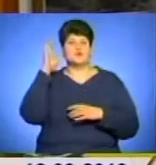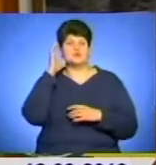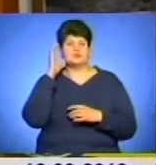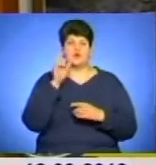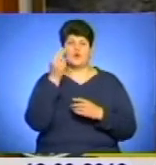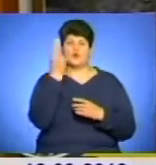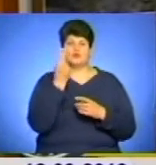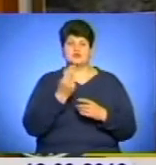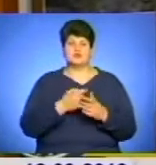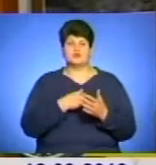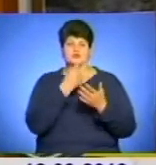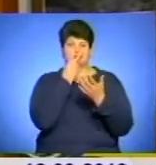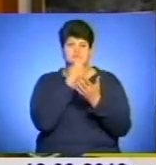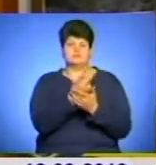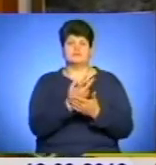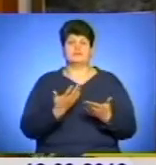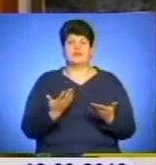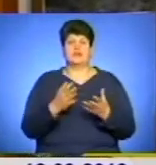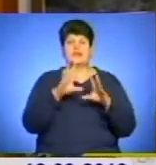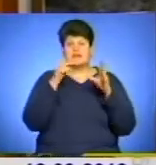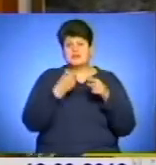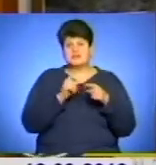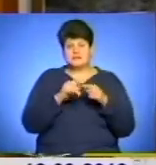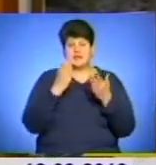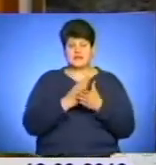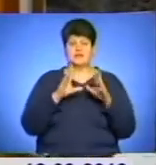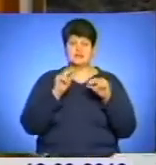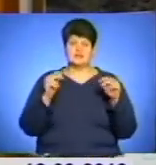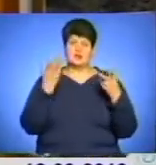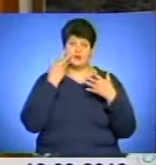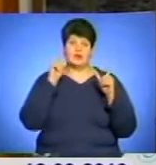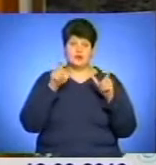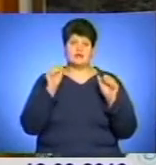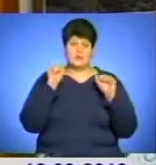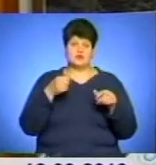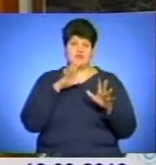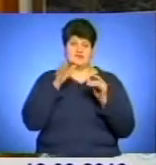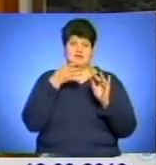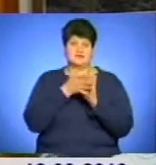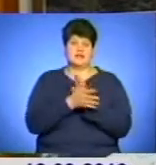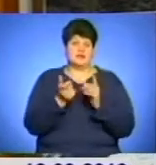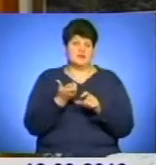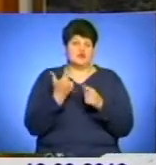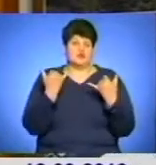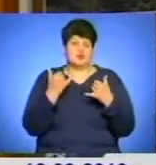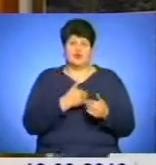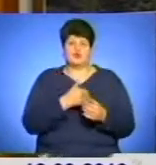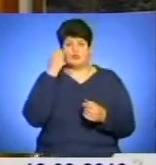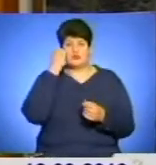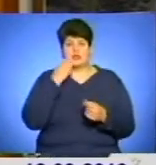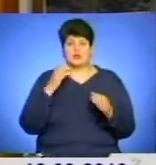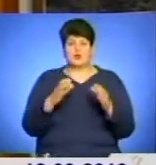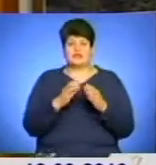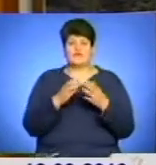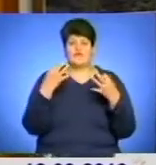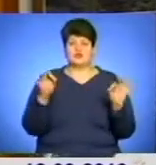художник хоче, щоб його картини бачили. Зрештою, це є якраз щастя, коли людина може реалізувати це все. Я на сьогодні дуже хочу подякувати і колективу